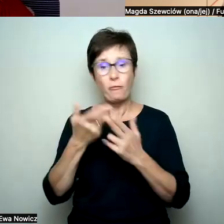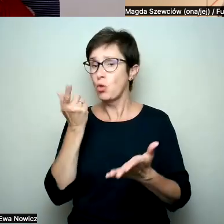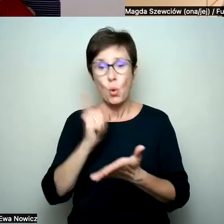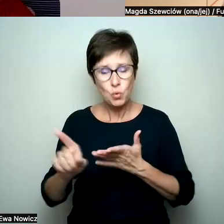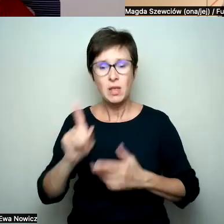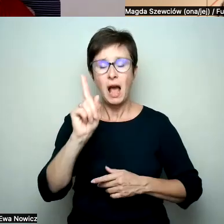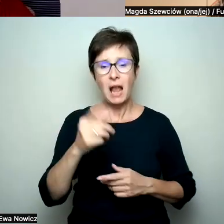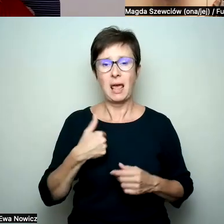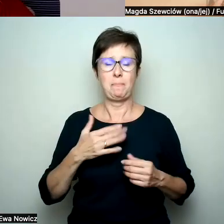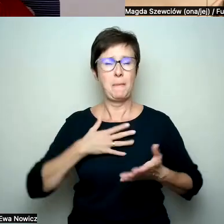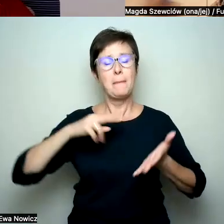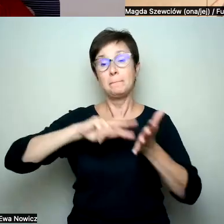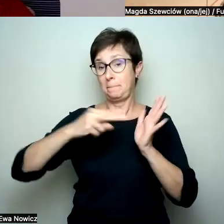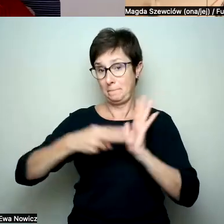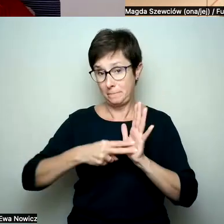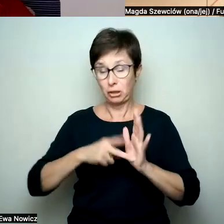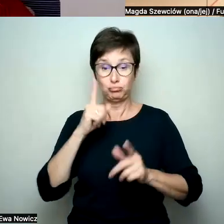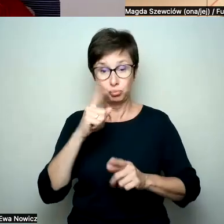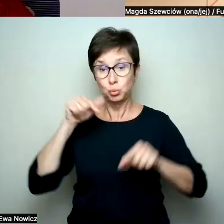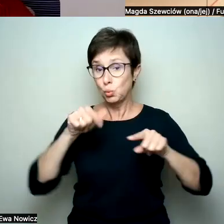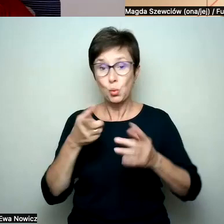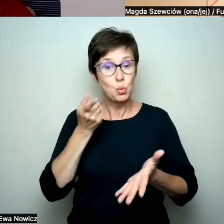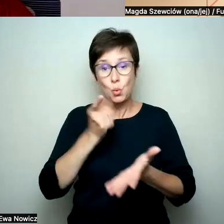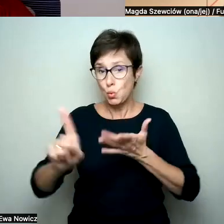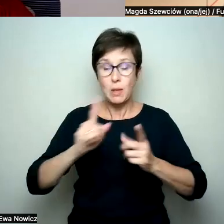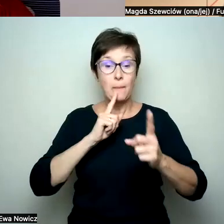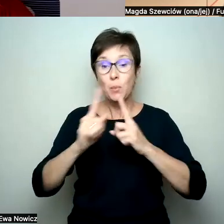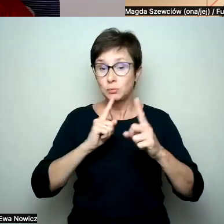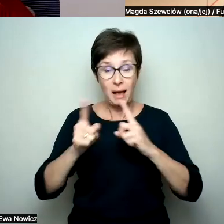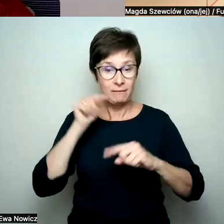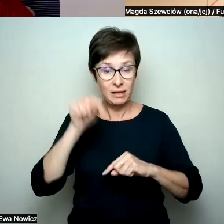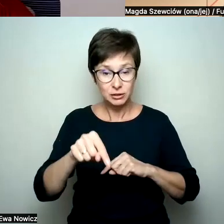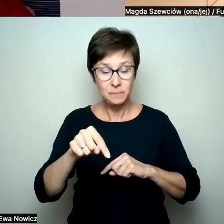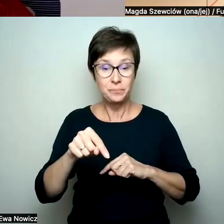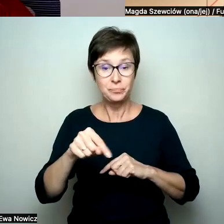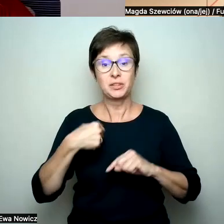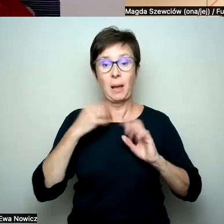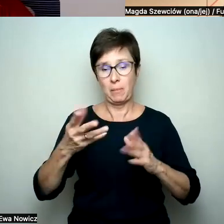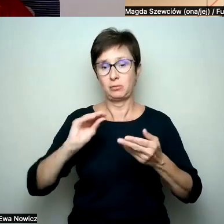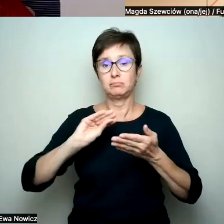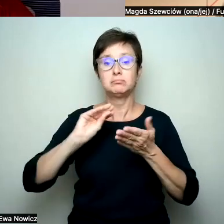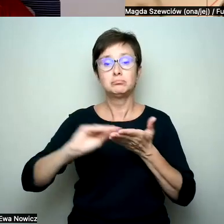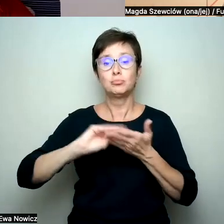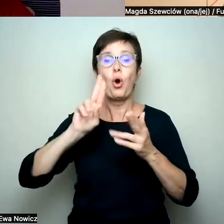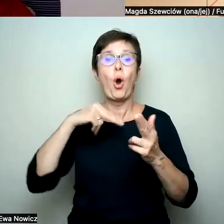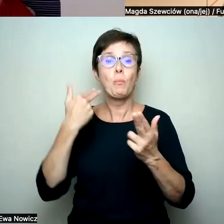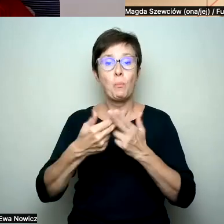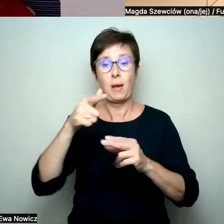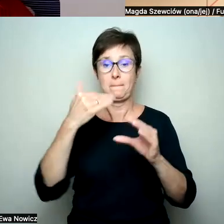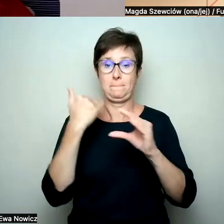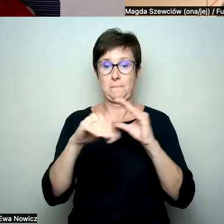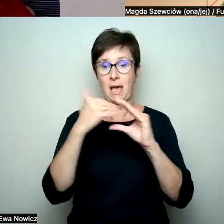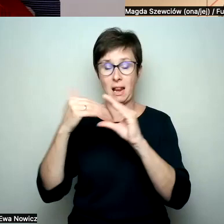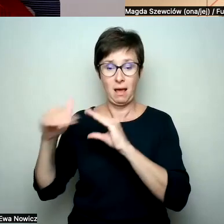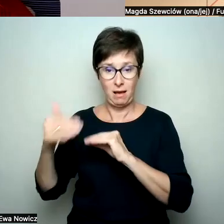mamy taki plan, że jak się tutaj nam nie uda o tym porozmawiać, to odpiszemy Wam mailowo, bo mamy te